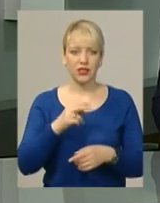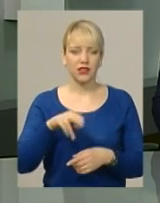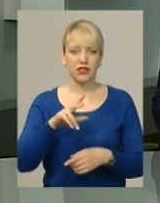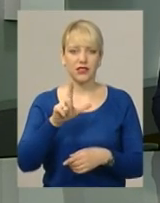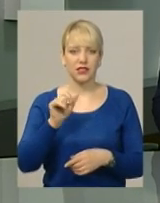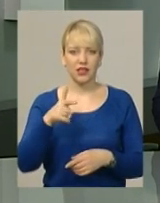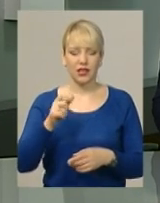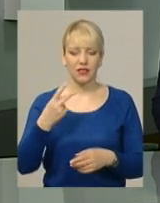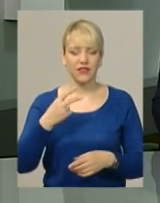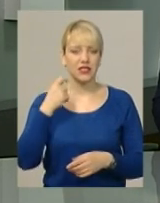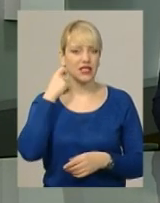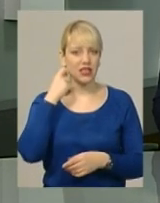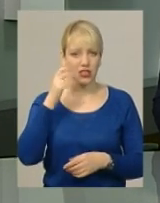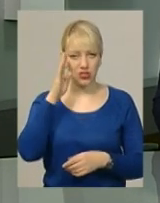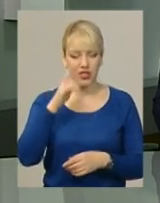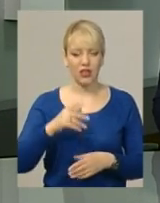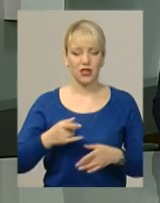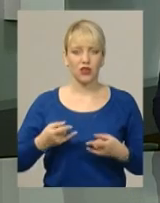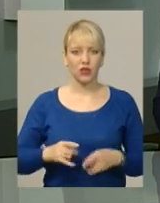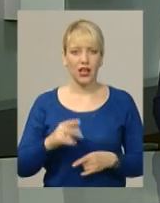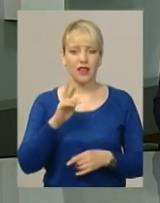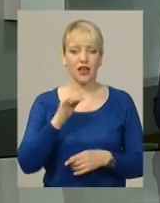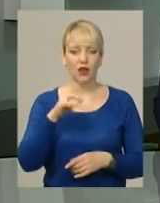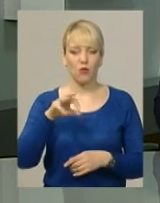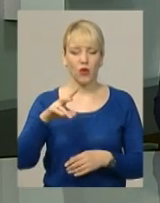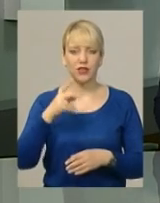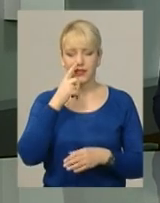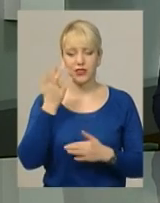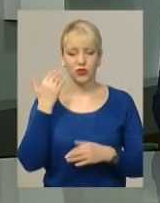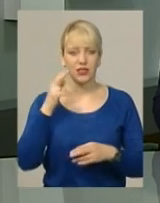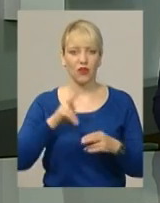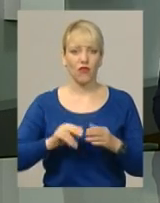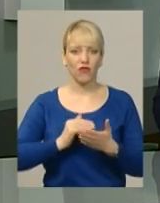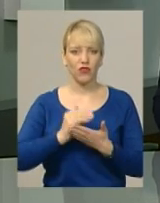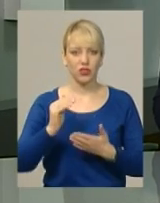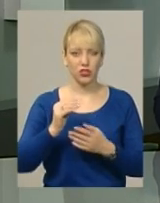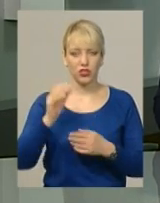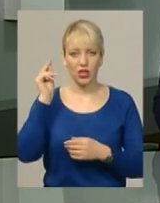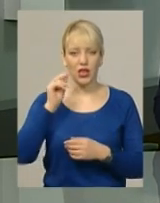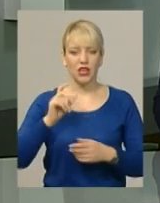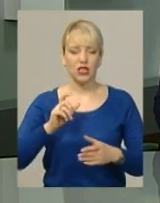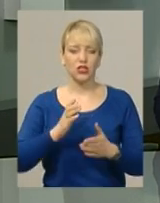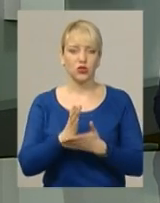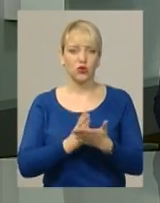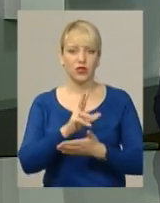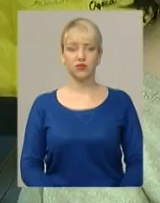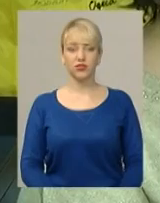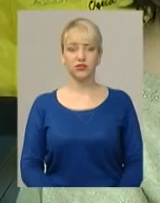21-річний Ігор Хованець, родом з Ярмоленець, нещодавно закінчив навчання у вище. У Збройних силах служив за контрактом.